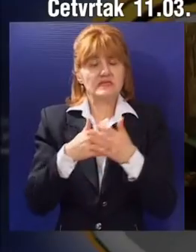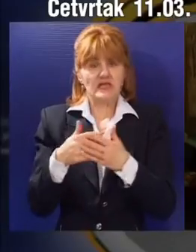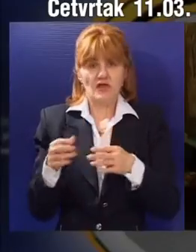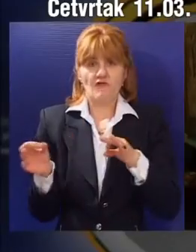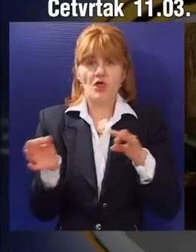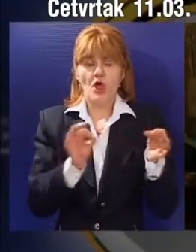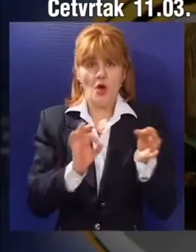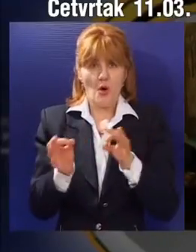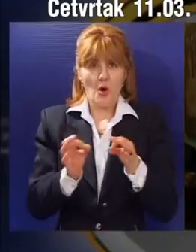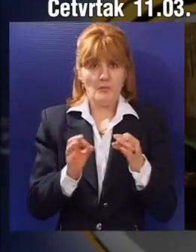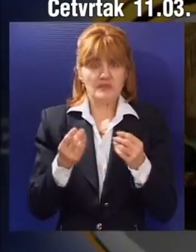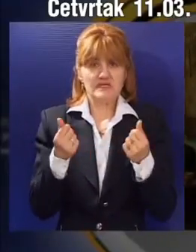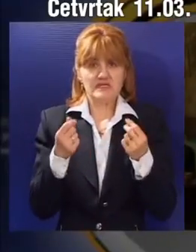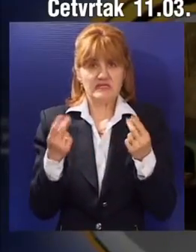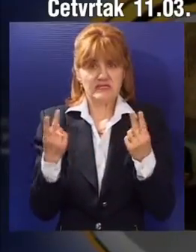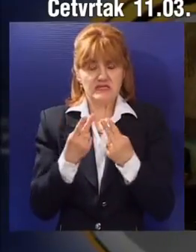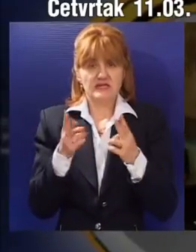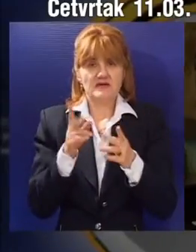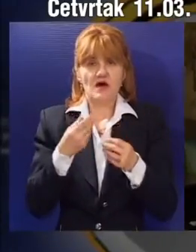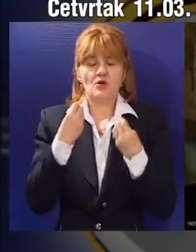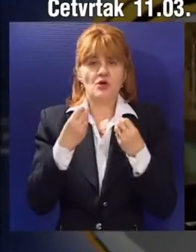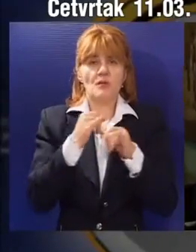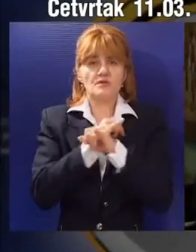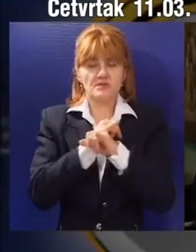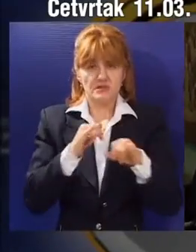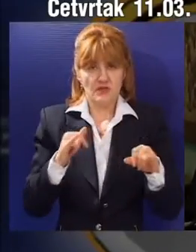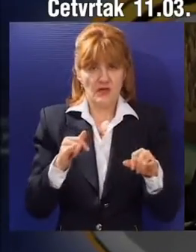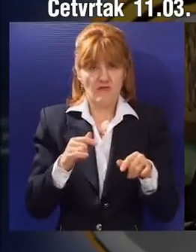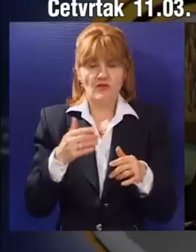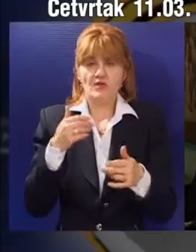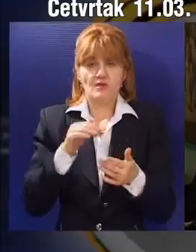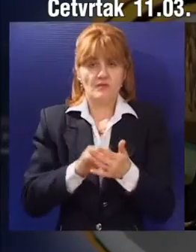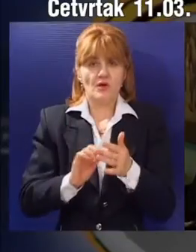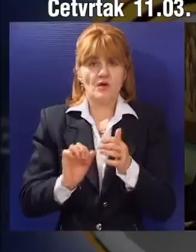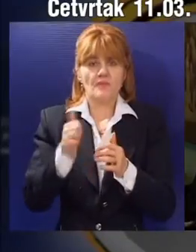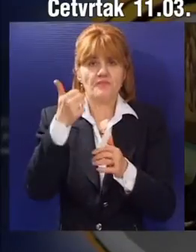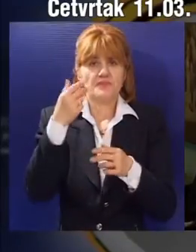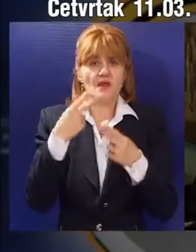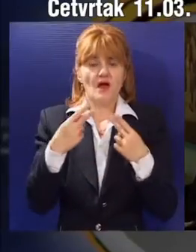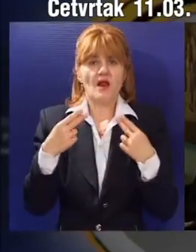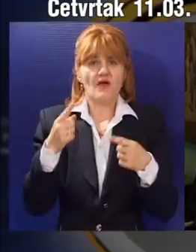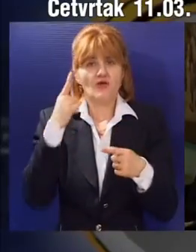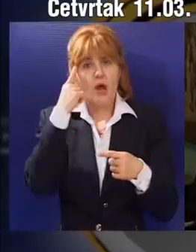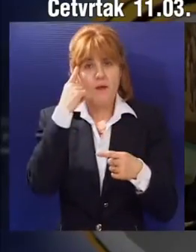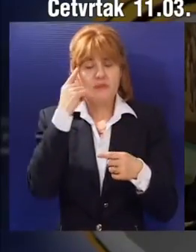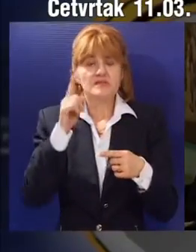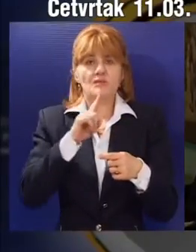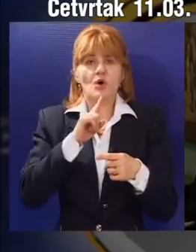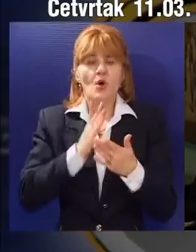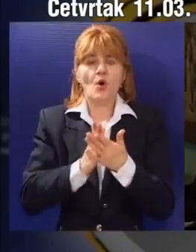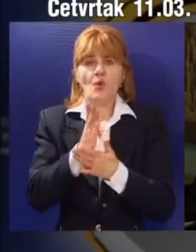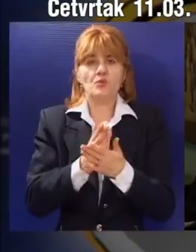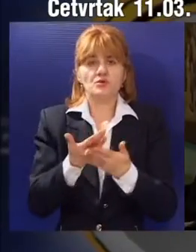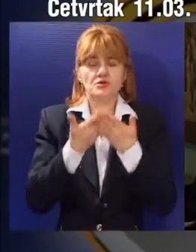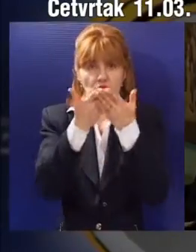obezbeđivanja optimalnog nivova sredstava za njihovo nespetano funkcionisanje. Prvenstveno mislim na indirektne korisnike koji pružaju građanima